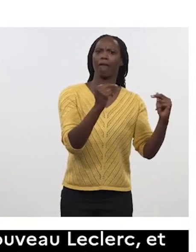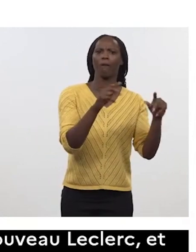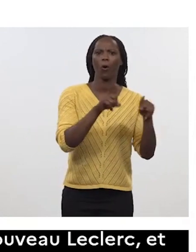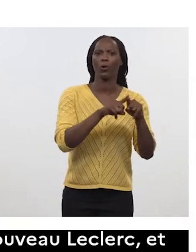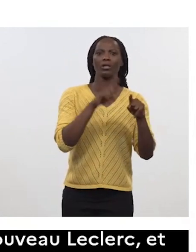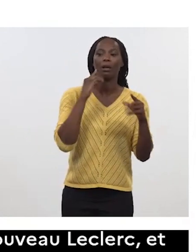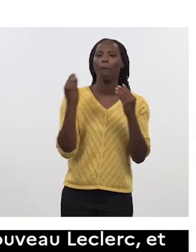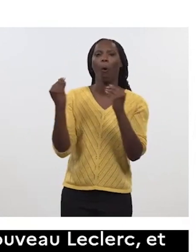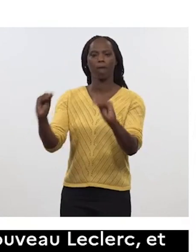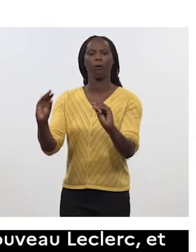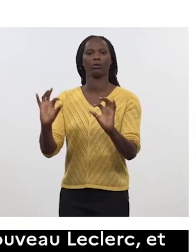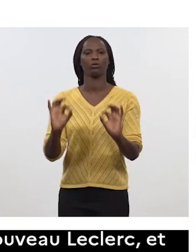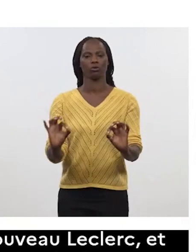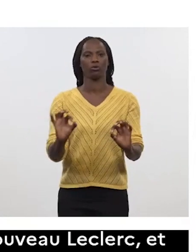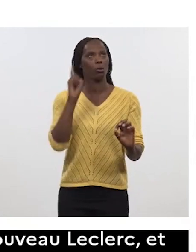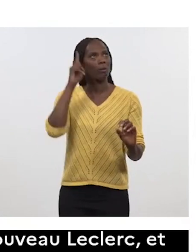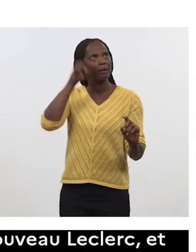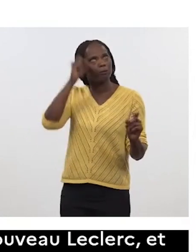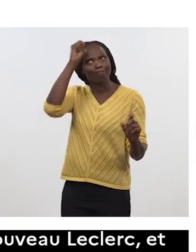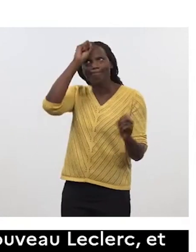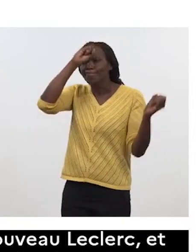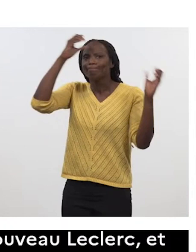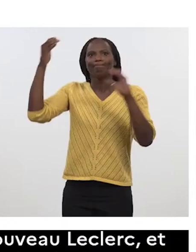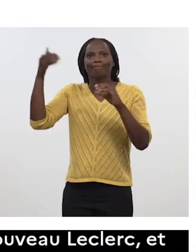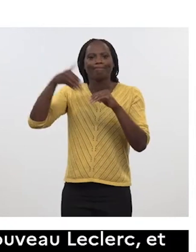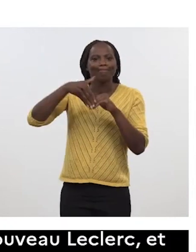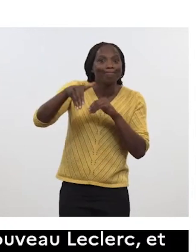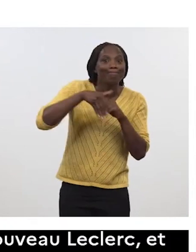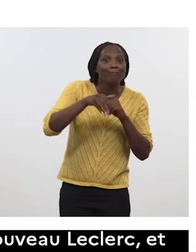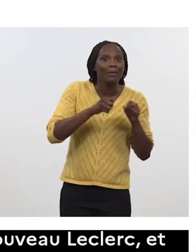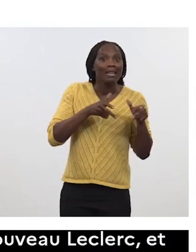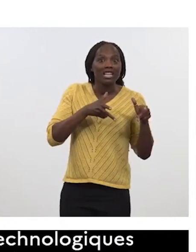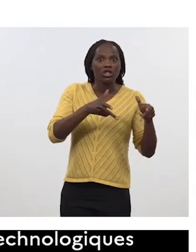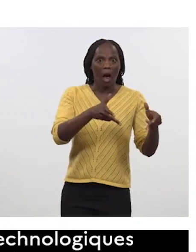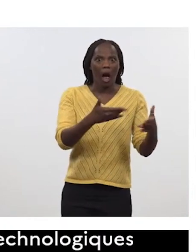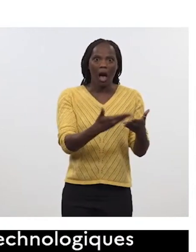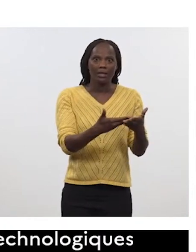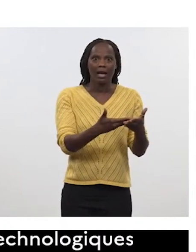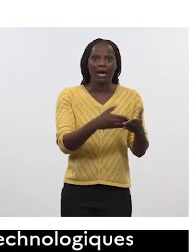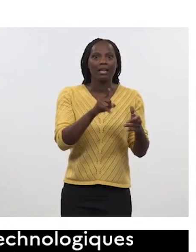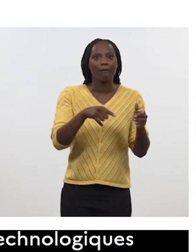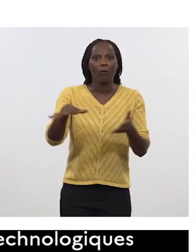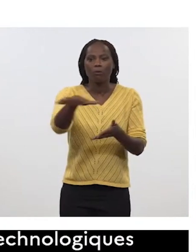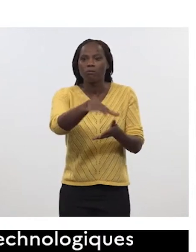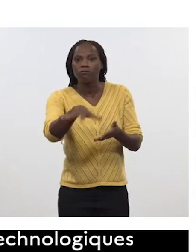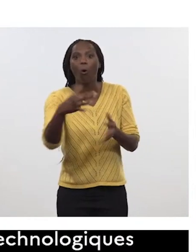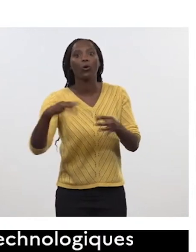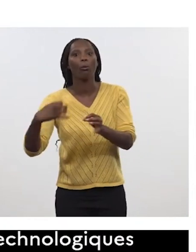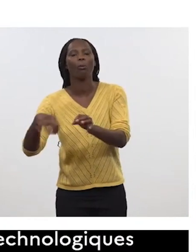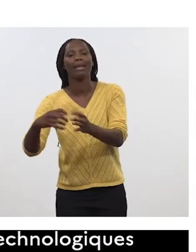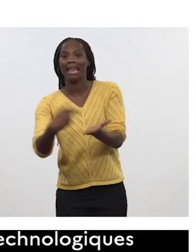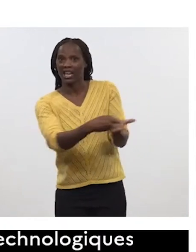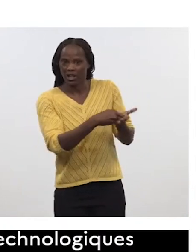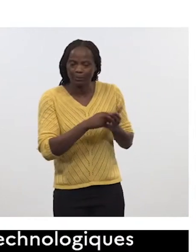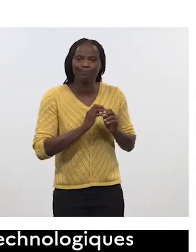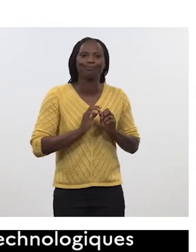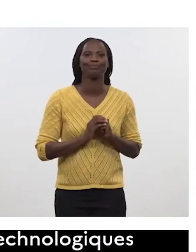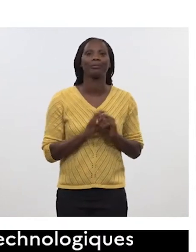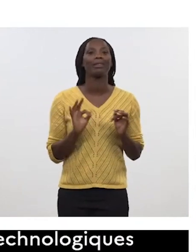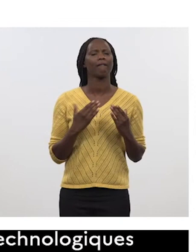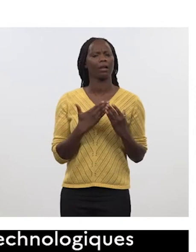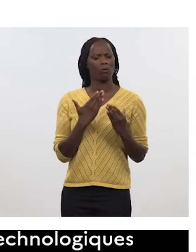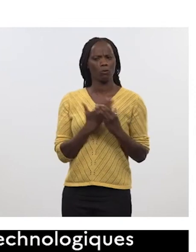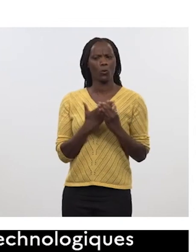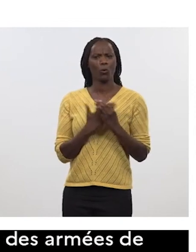'exportation, parce que nous devons déjà nous projeter sur un char qui, évidemment, trouve un public. Pour en dire quelques mots, peut-être, du document